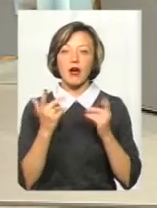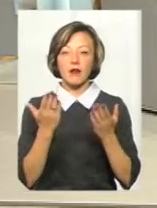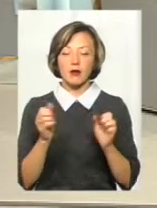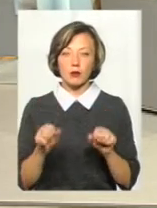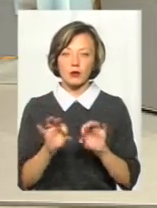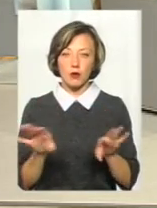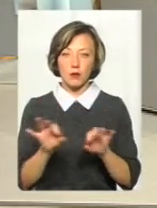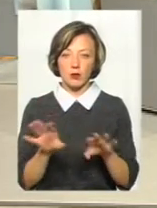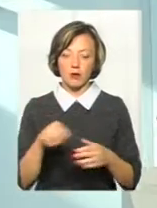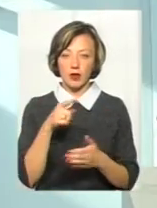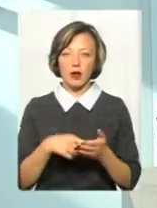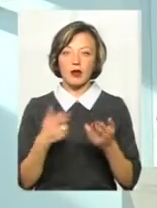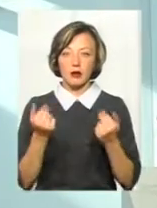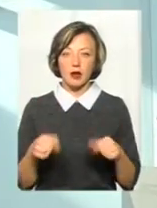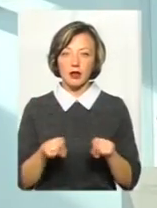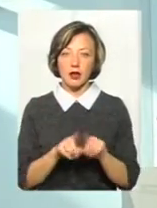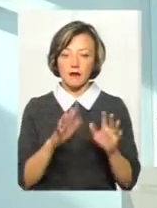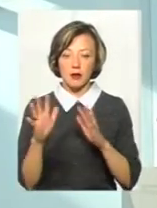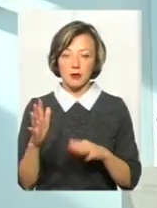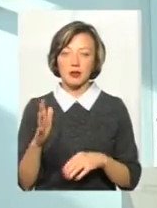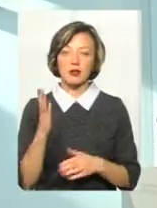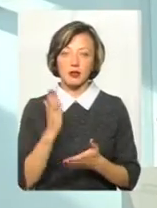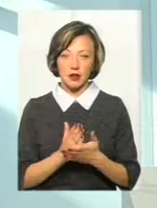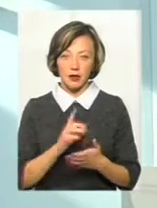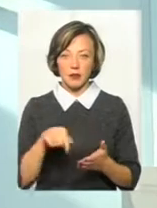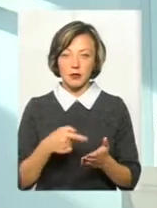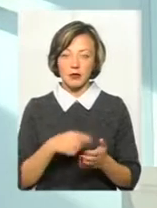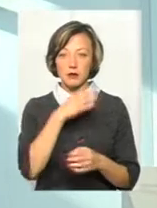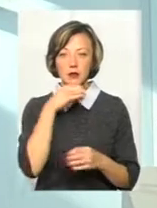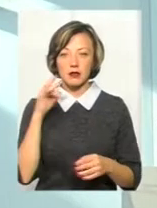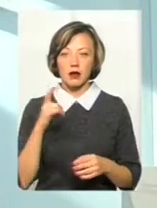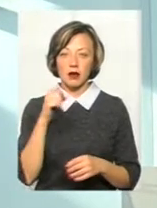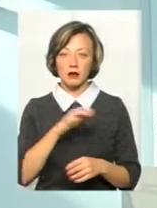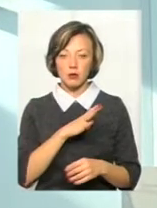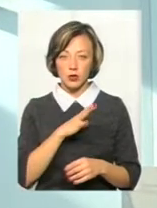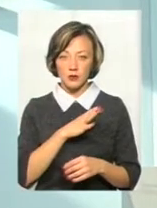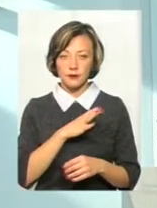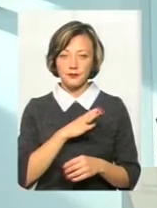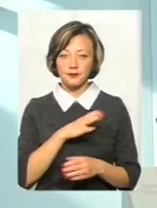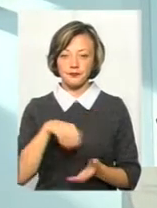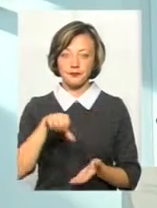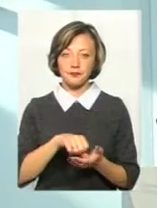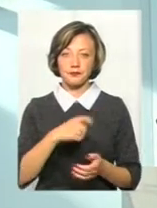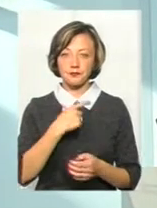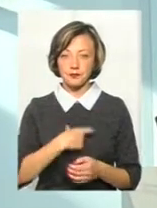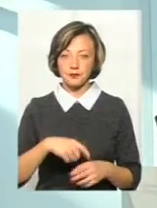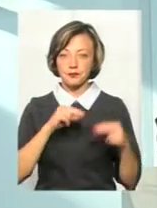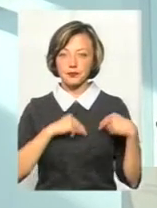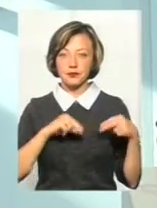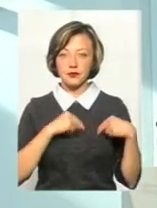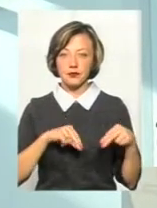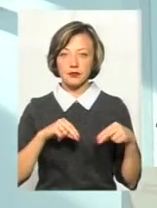прокоментувати? Так, такі випадки, на жаль, трапляються в місті, неодноразово були. Вони приходять, представляючись працівниками